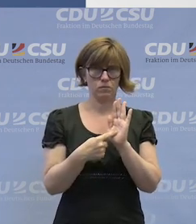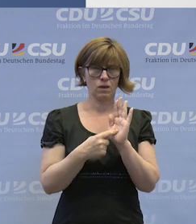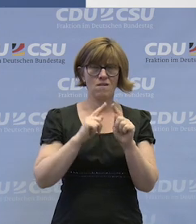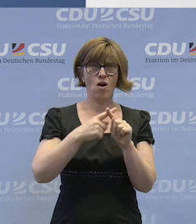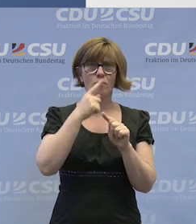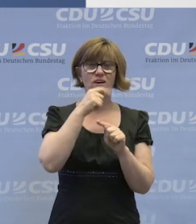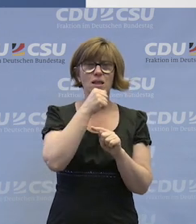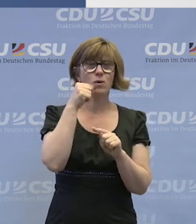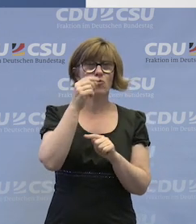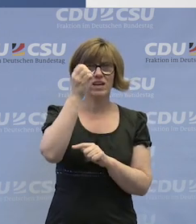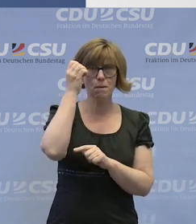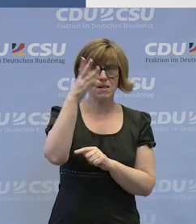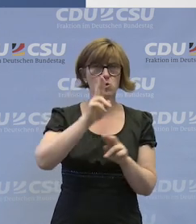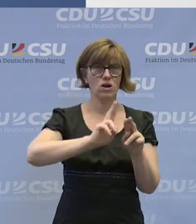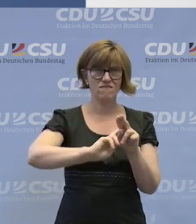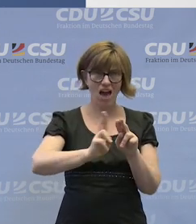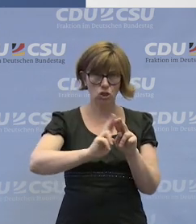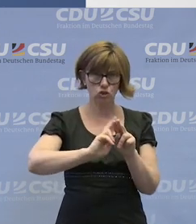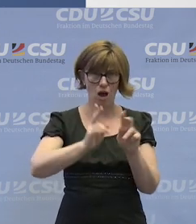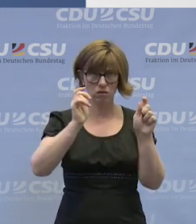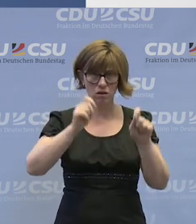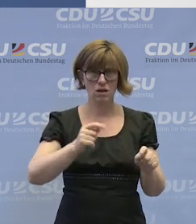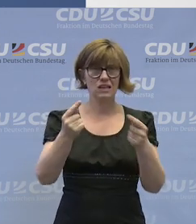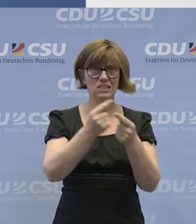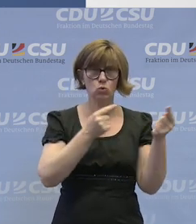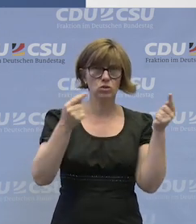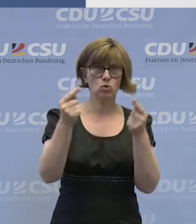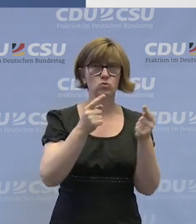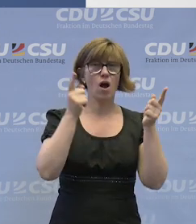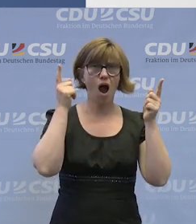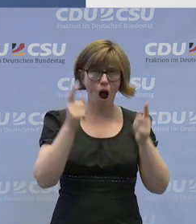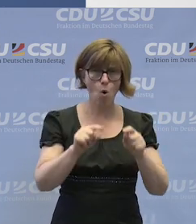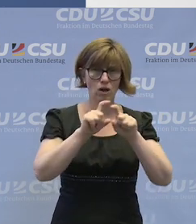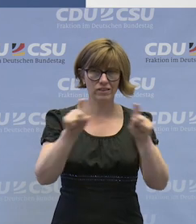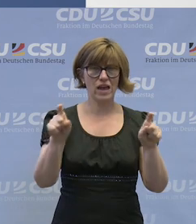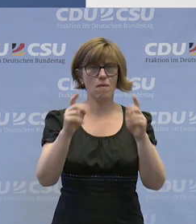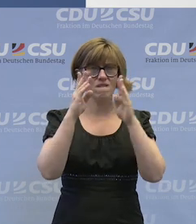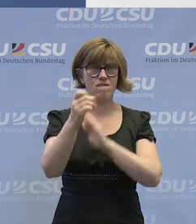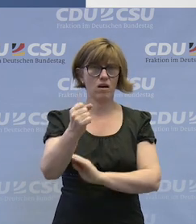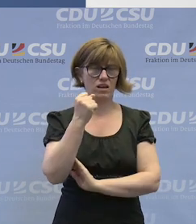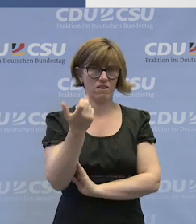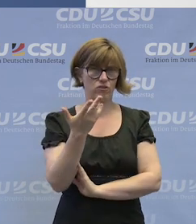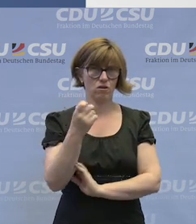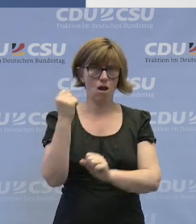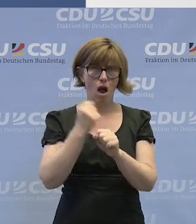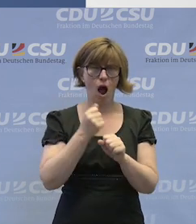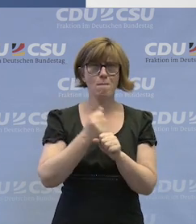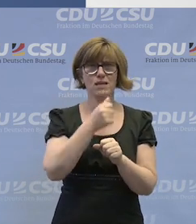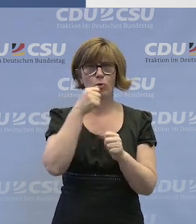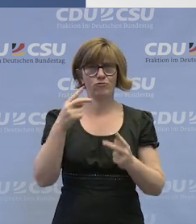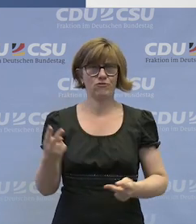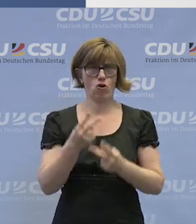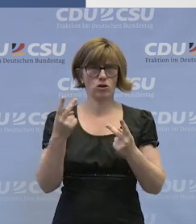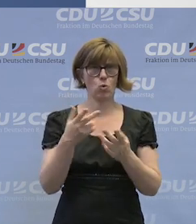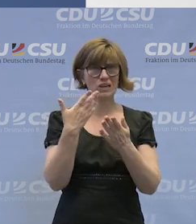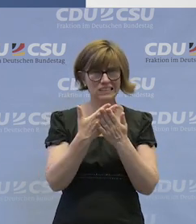wir über berufliche Bildung in Werkstätten sprechen, dann sprechen wir natürlich auch über diejenigen, nämlich über die Fachkräfte zur Arbeits- und Berufsförderung,